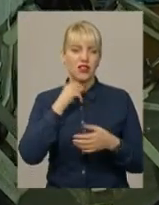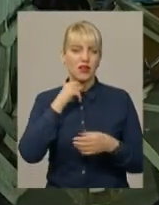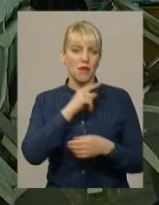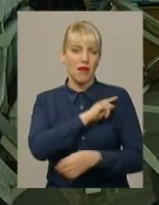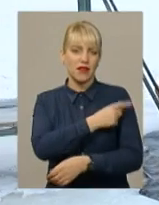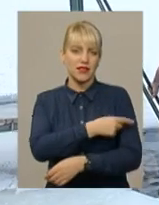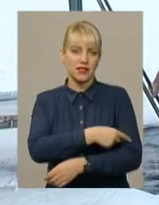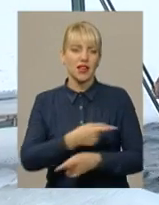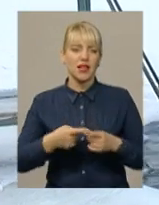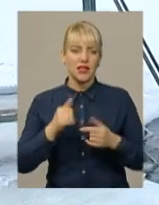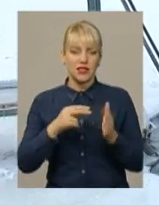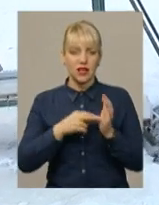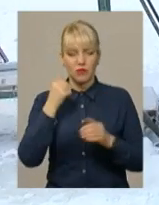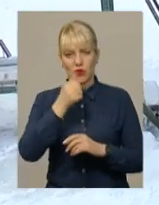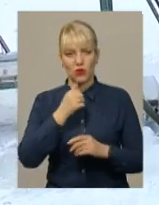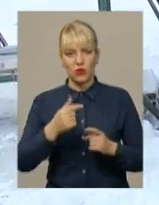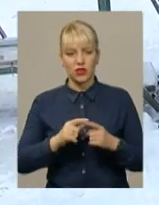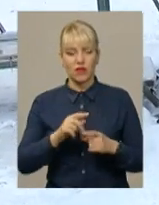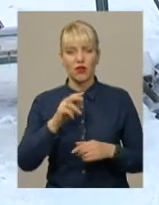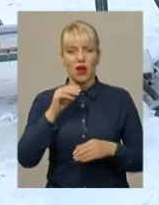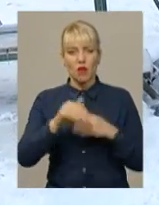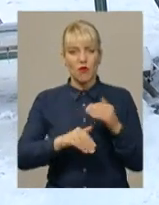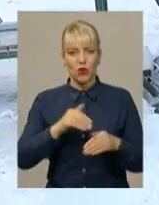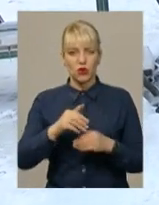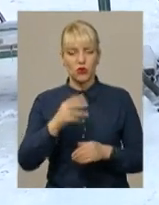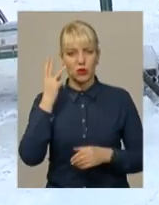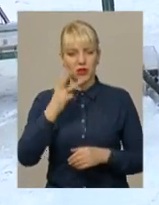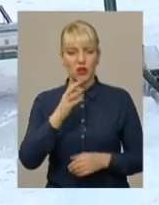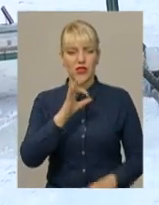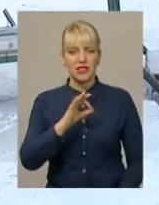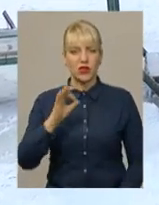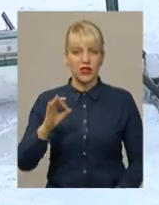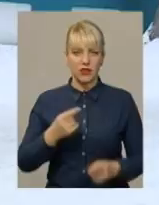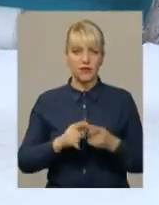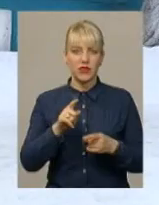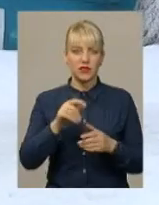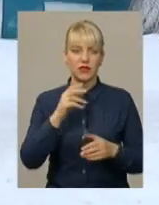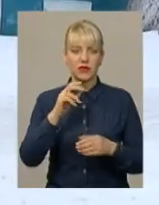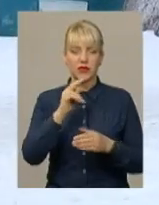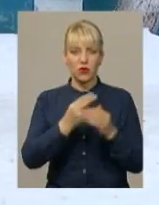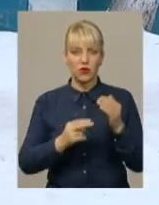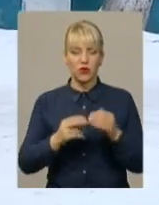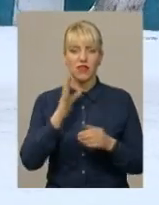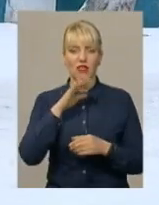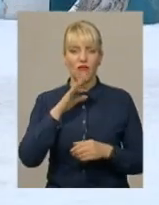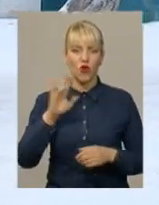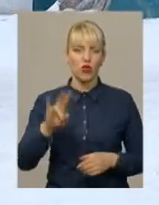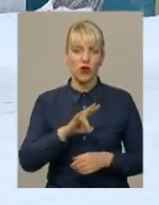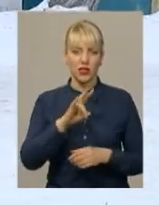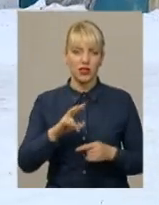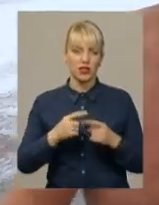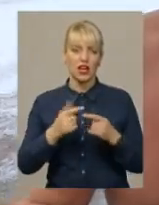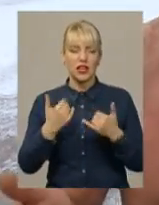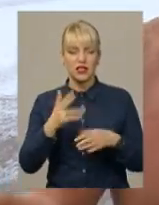процедурами. Сім років моржує хмельничанин Олексій Миколаївич. У крижану воду вперше пригадує, занурився на водохреща. Відтоді, каже, це стало